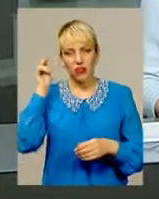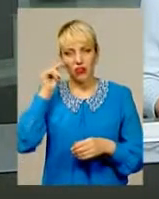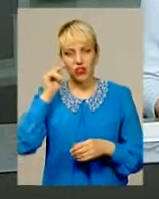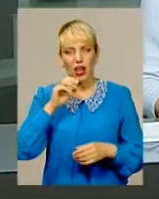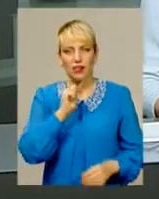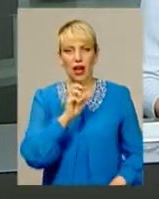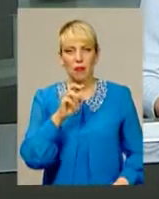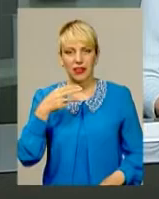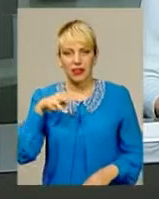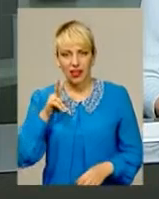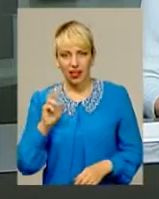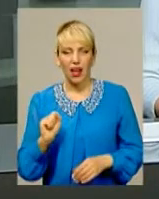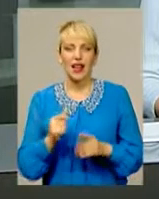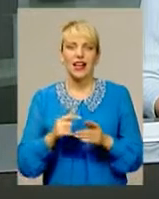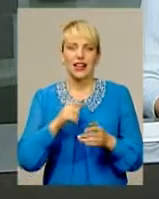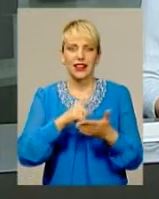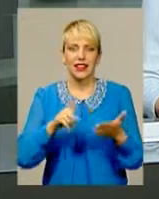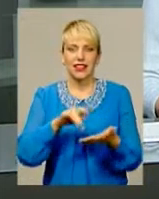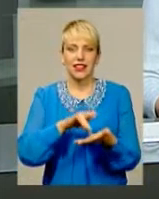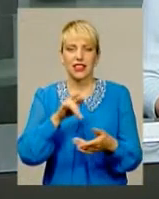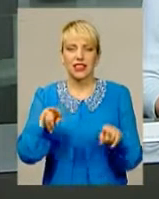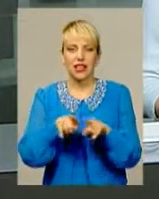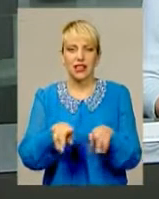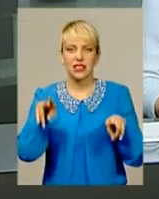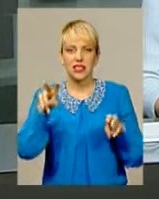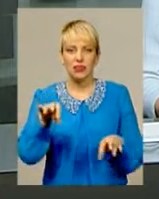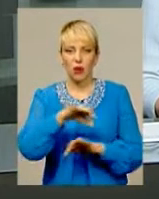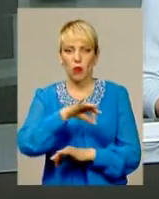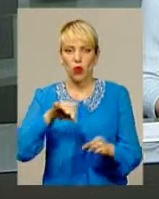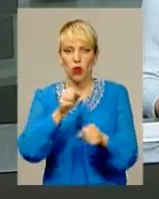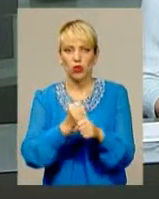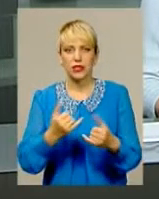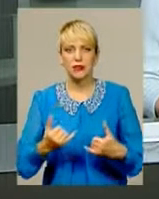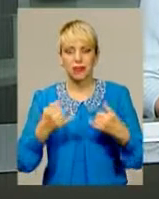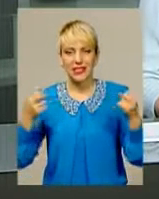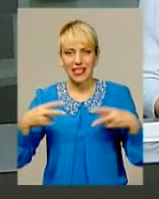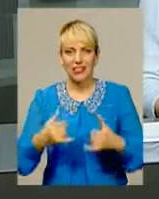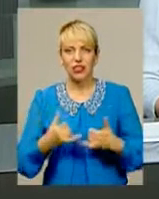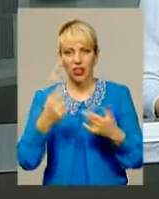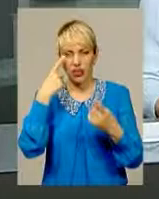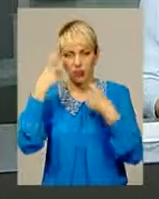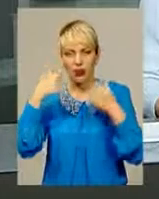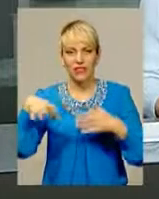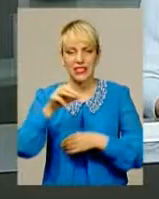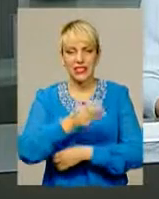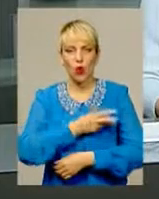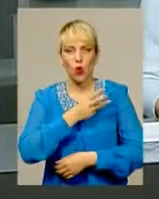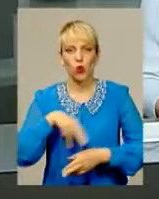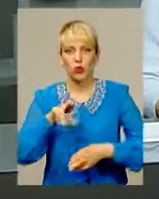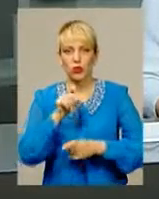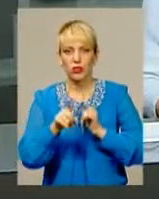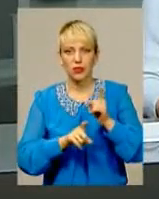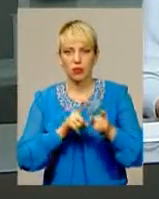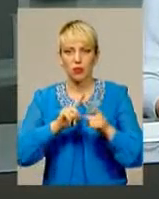децентралізації. Так називається проект, розроблений спеціально для інформування всіх охочих до змін, пов'язаних із